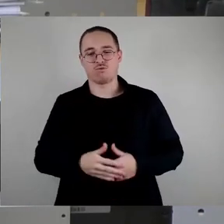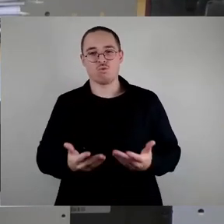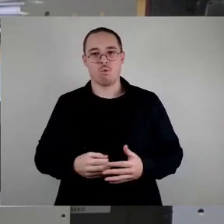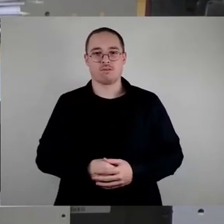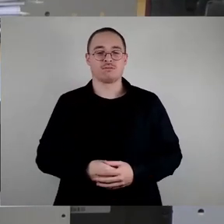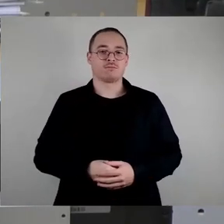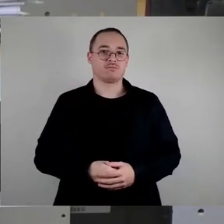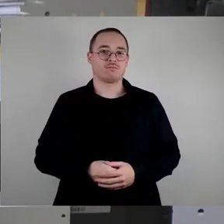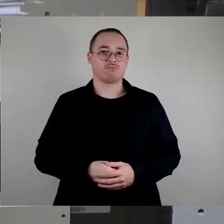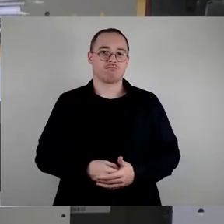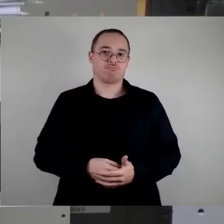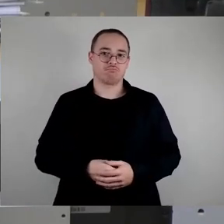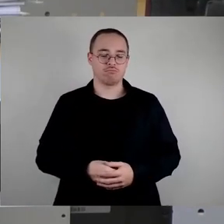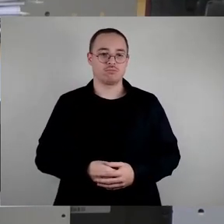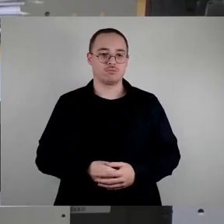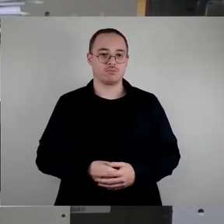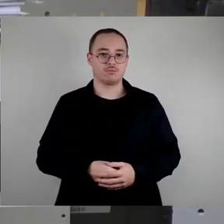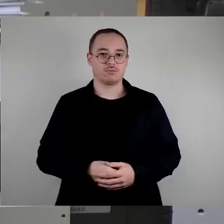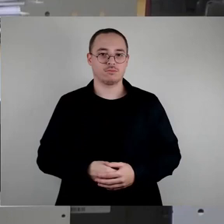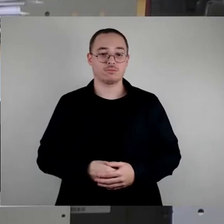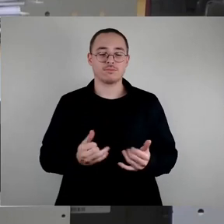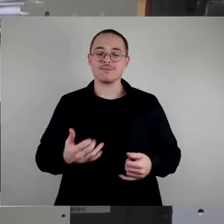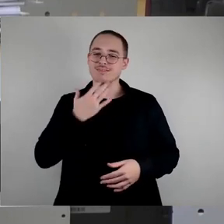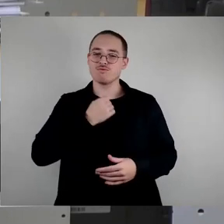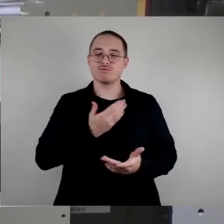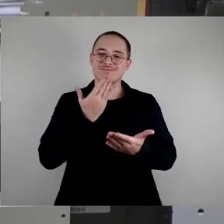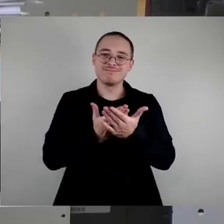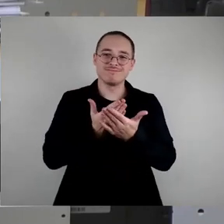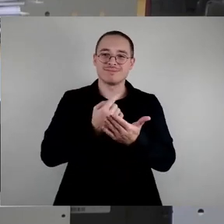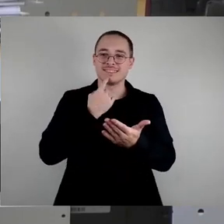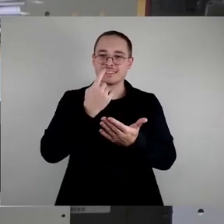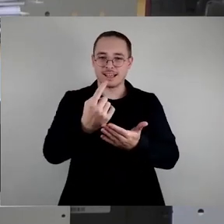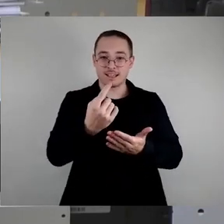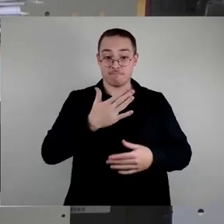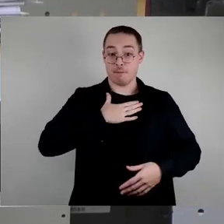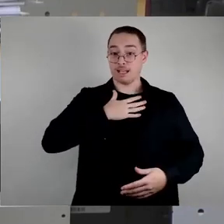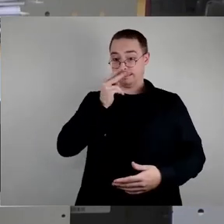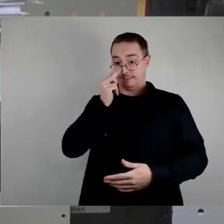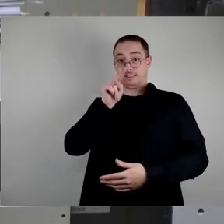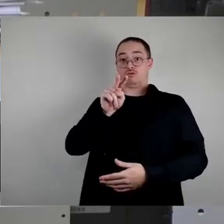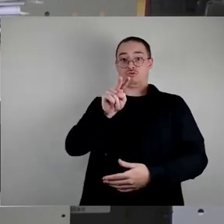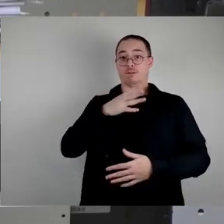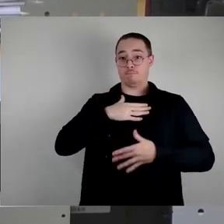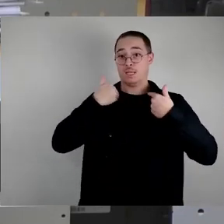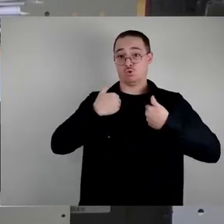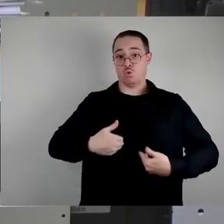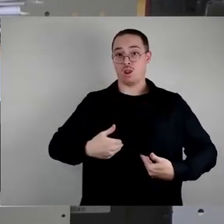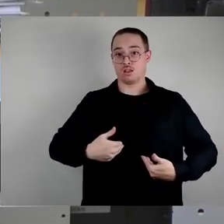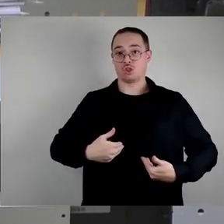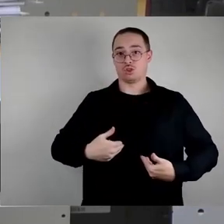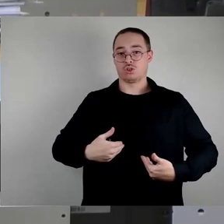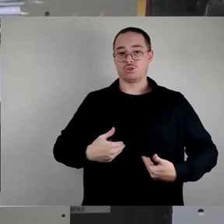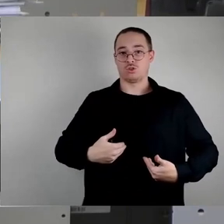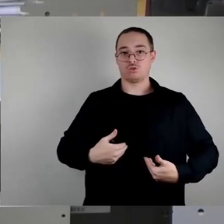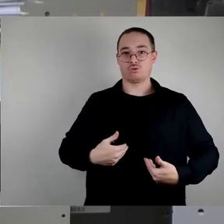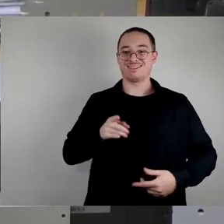möchte ausdrücklich sagen, ja, er hat aus meiner Sicht dort, aus meiner Sicht, vielleicht aus meiner persönlichen Sicht, ein wichtiges